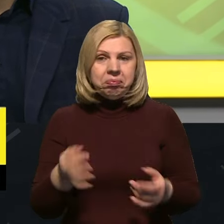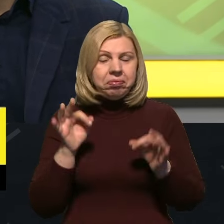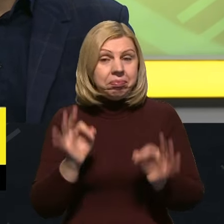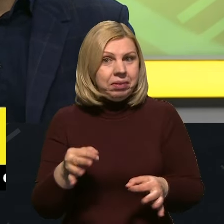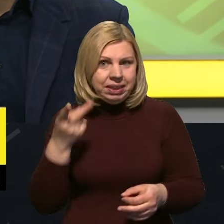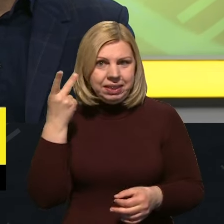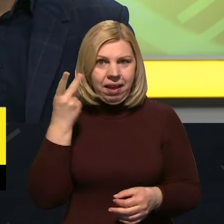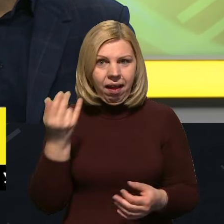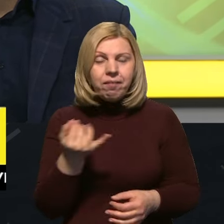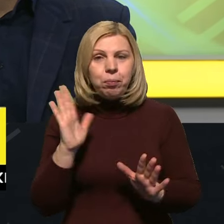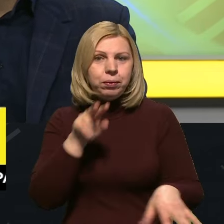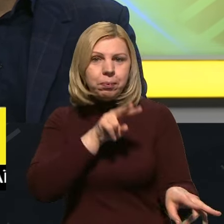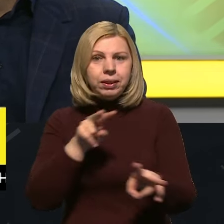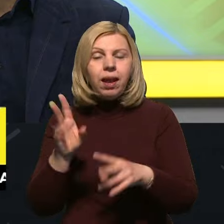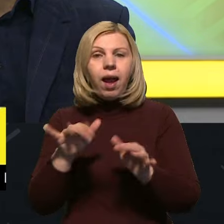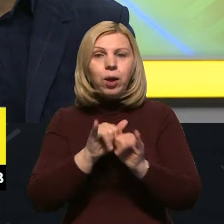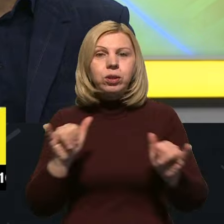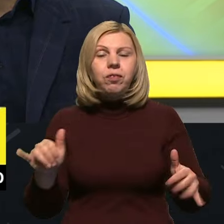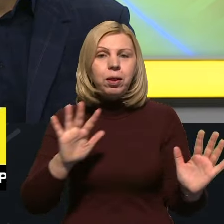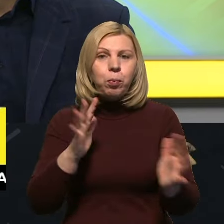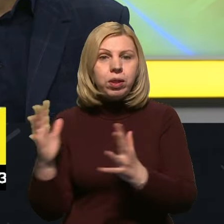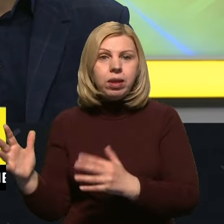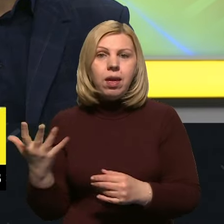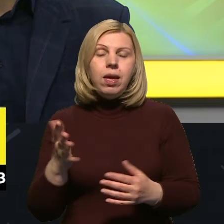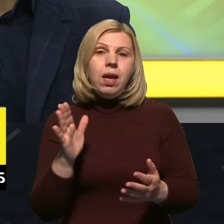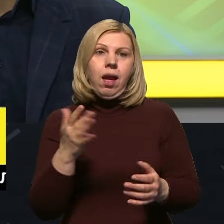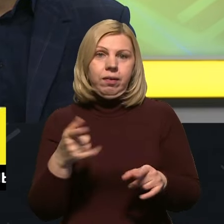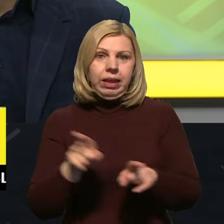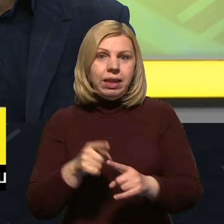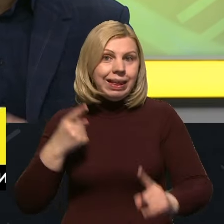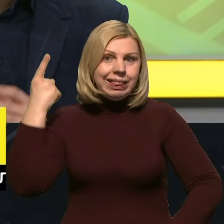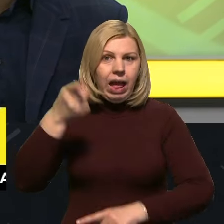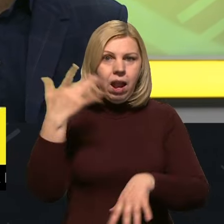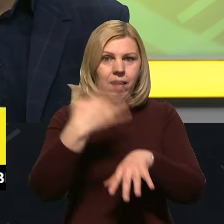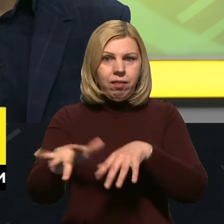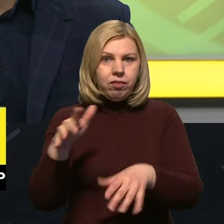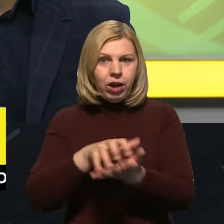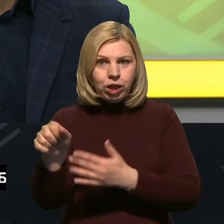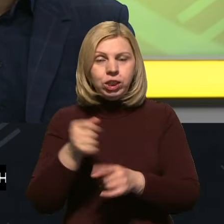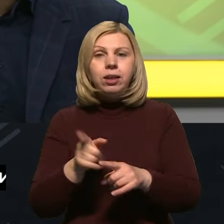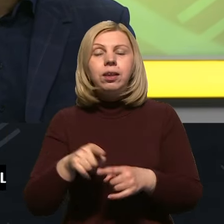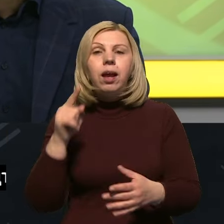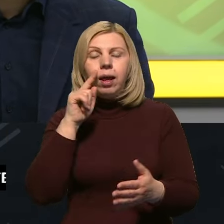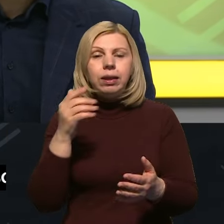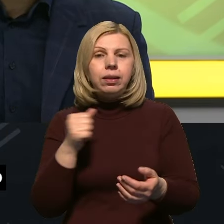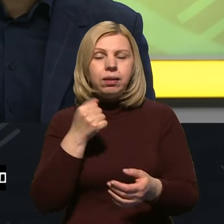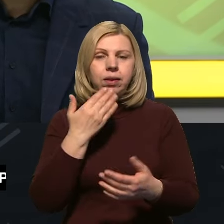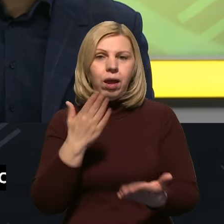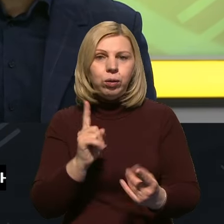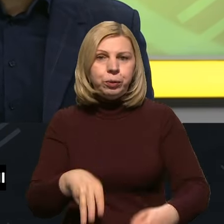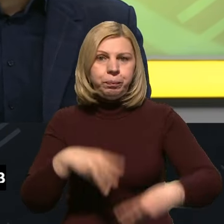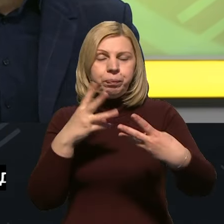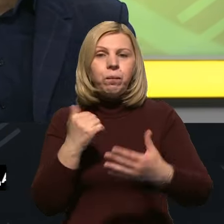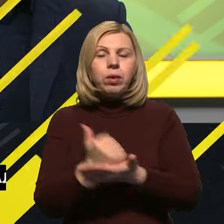цікаво. І будемо стежити, як розвиватимуться події, от саме тих дальних уражень. Пане Олежі, дякую, що доєдналися. Олег Катков, головний